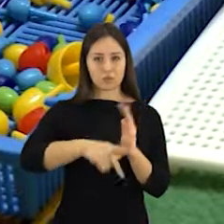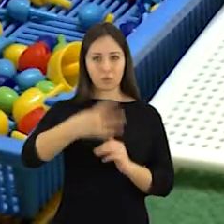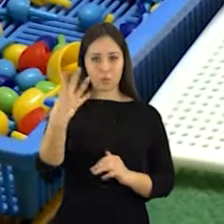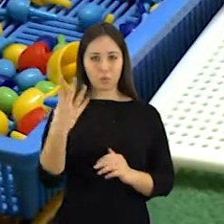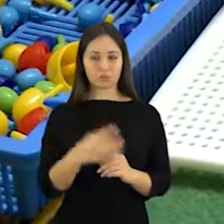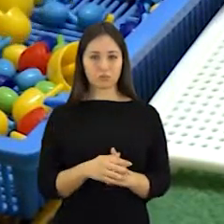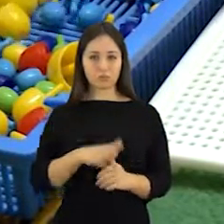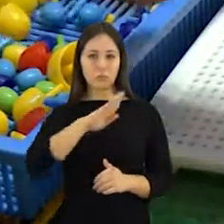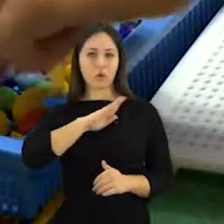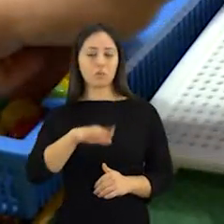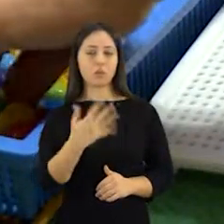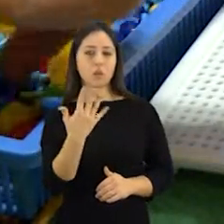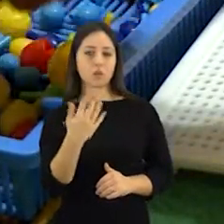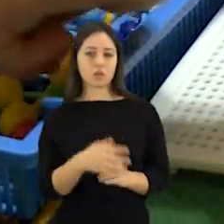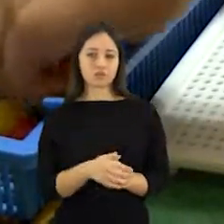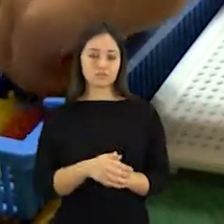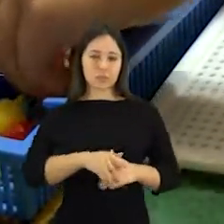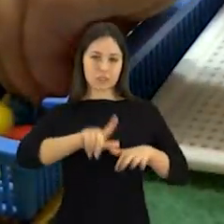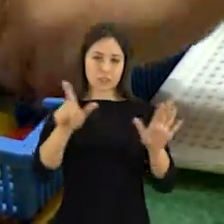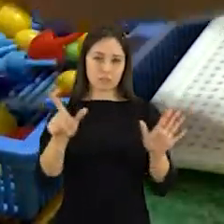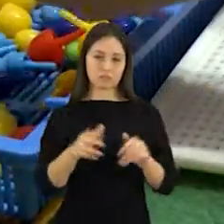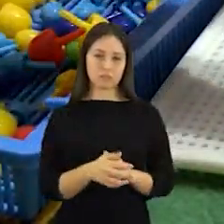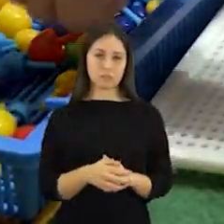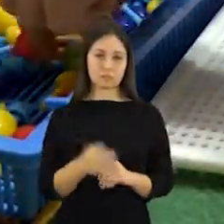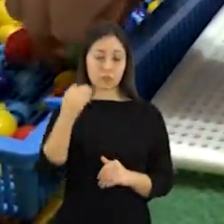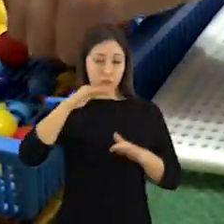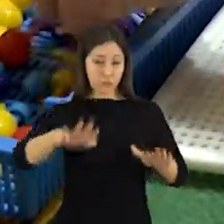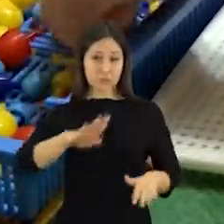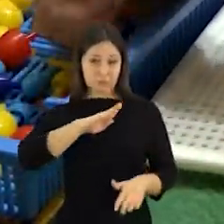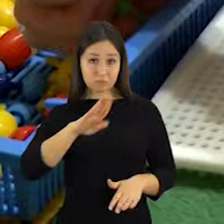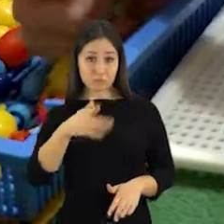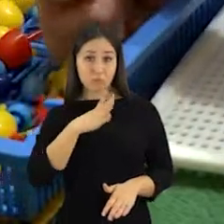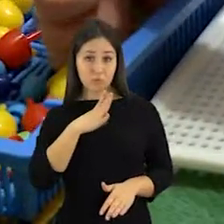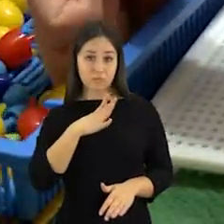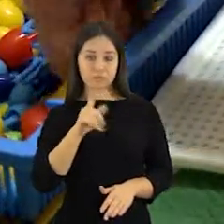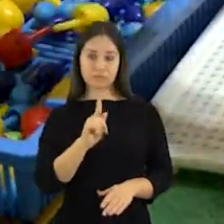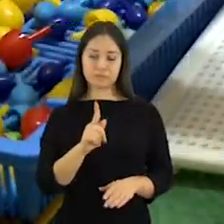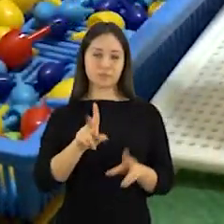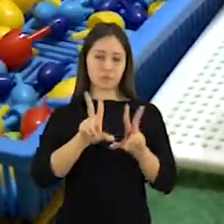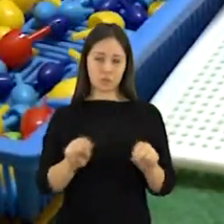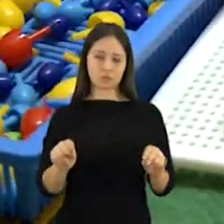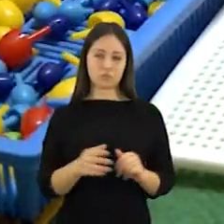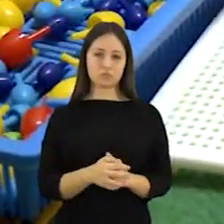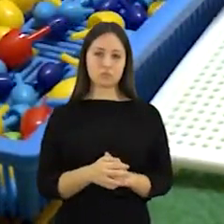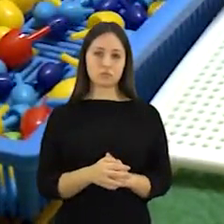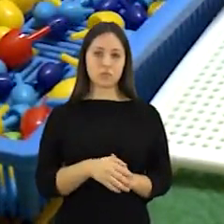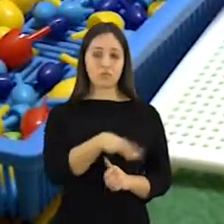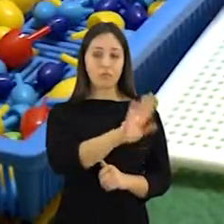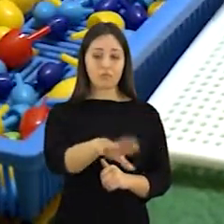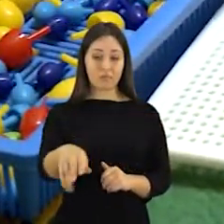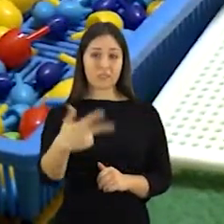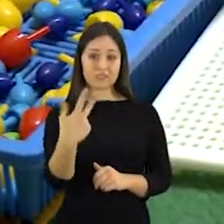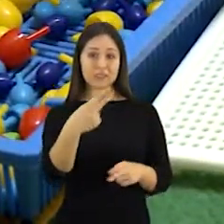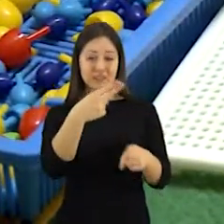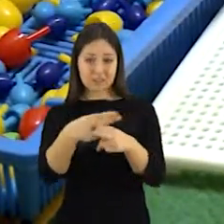kokines infekcijos atvejai. Septinii iš jų baigėsi tragiškai. Laimė Šiaulių apskriti nelaimės aplinkė. Tris Šiaulių rajono ir viena